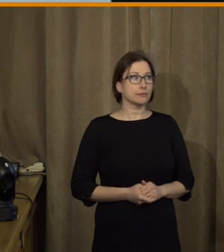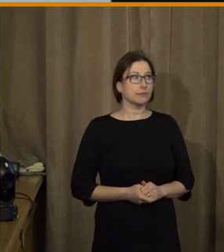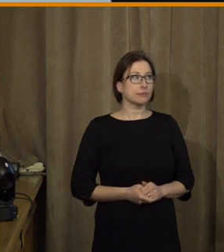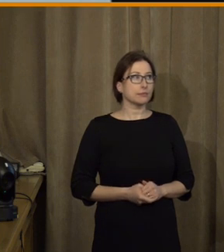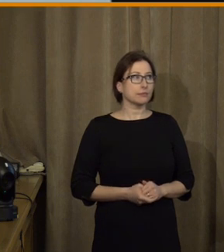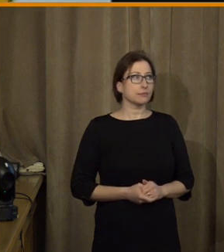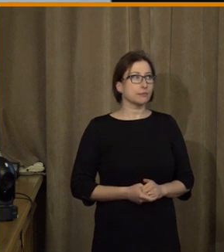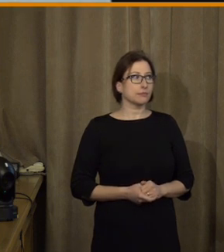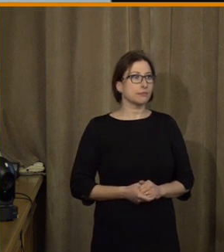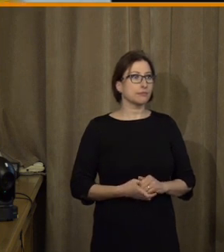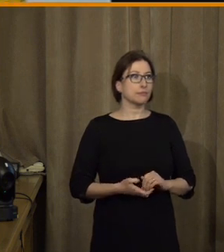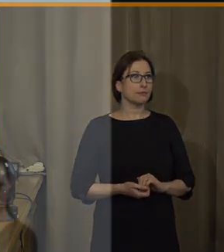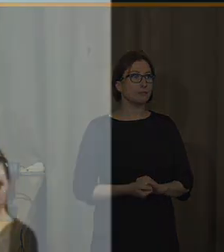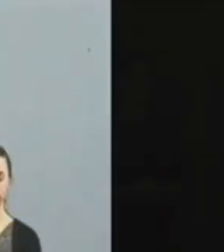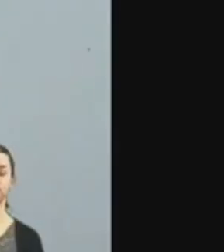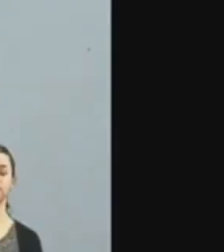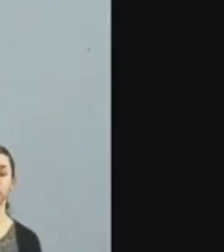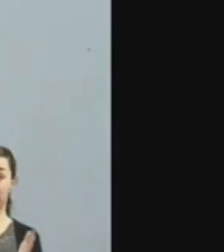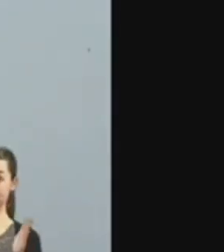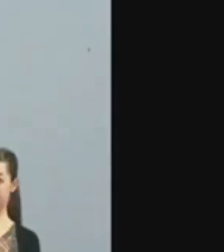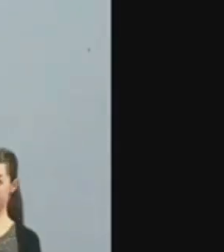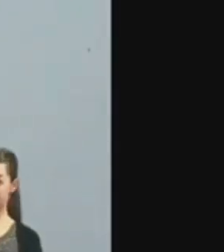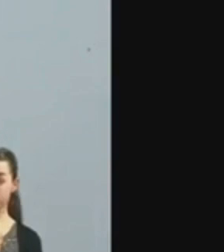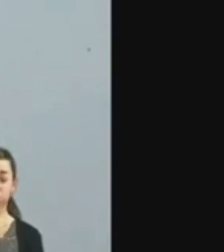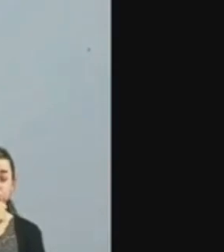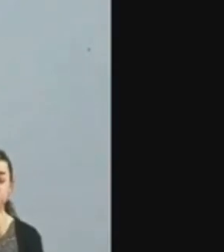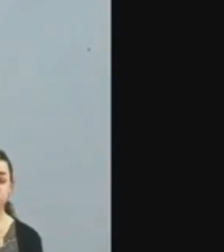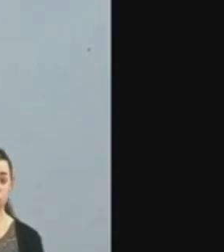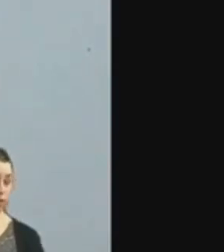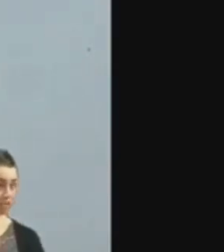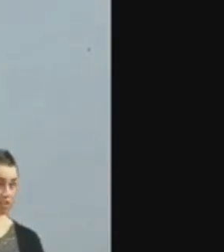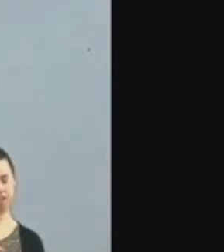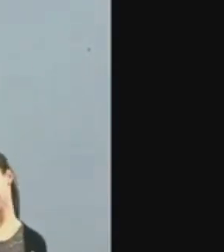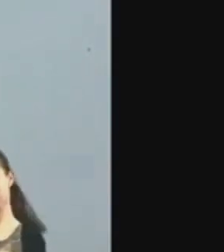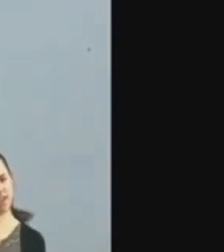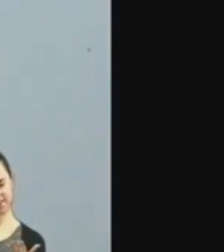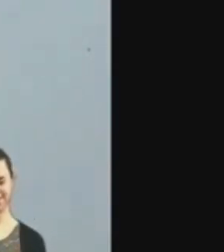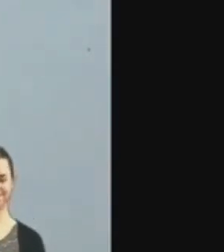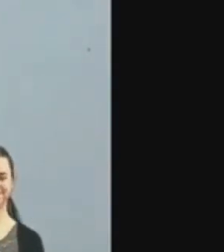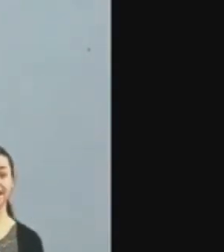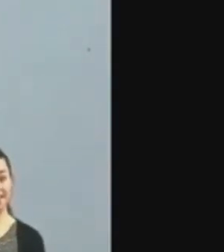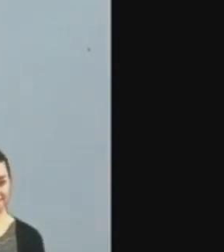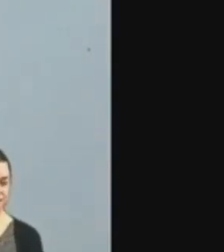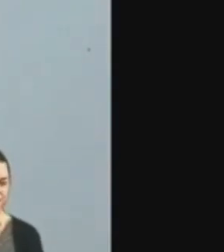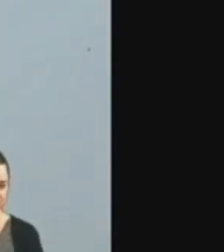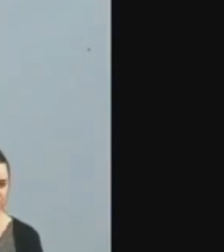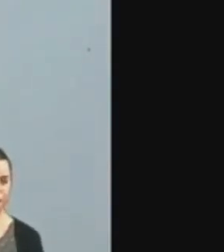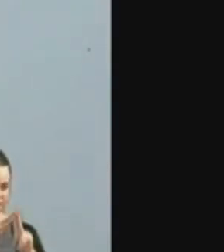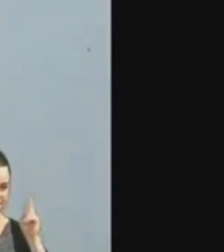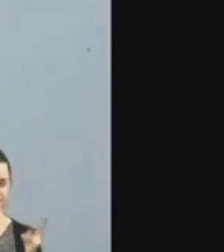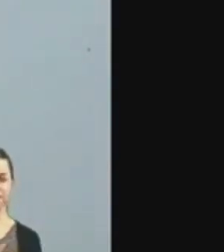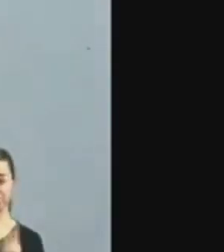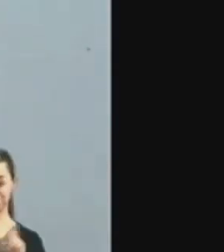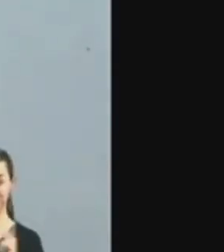tlumočníka v televizi. On totiž znakový jazyk není jeden univerzální. Já vím, bylo by to hrozně